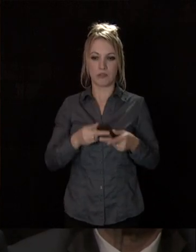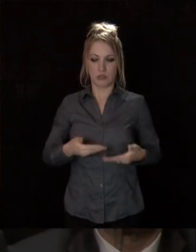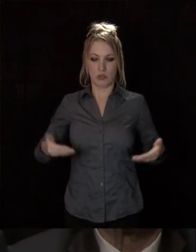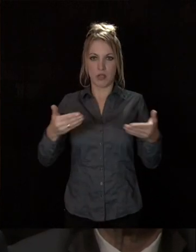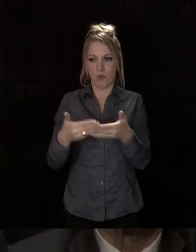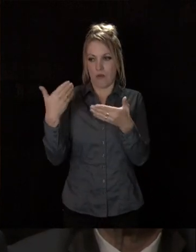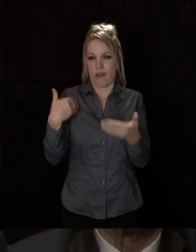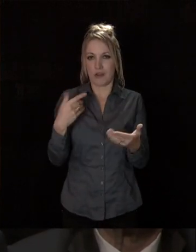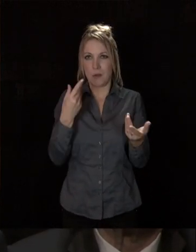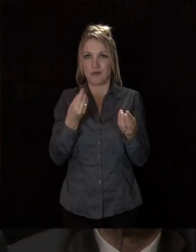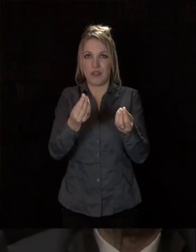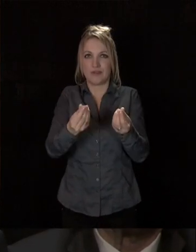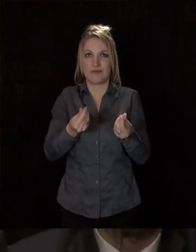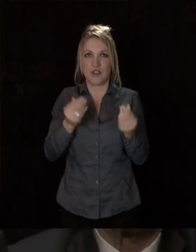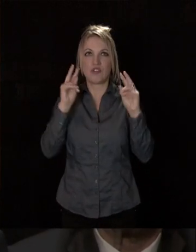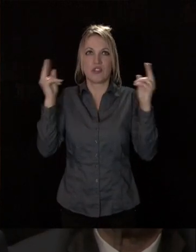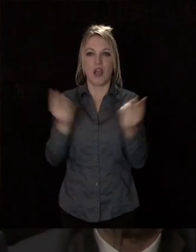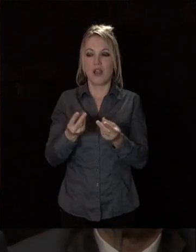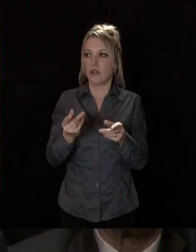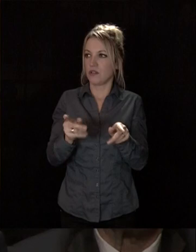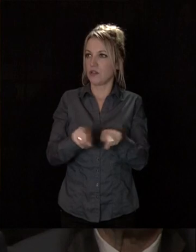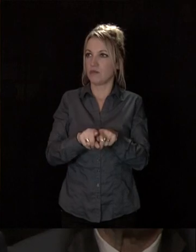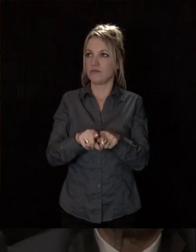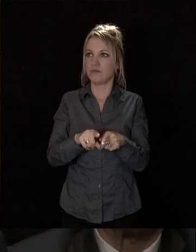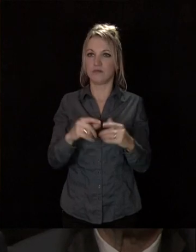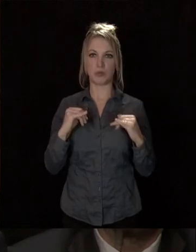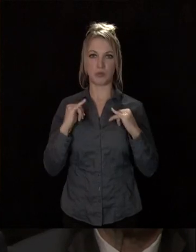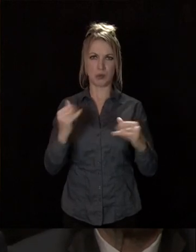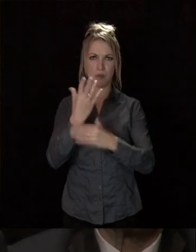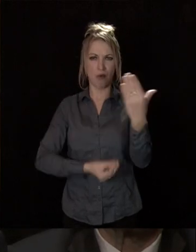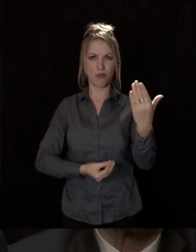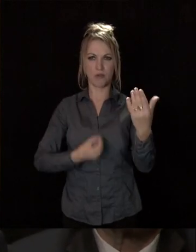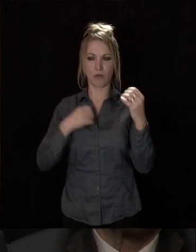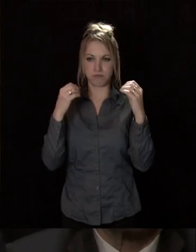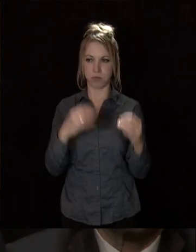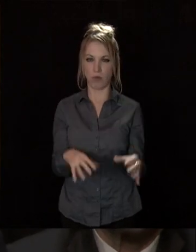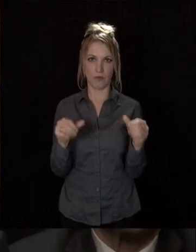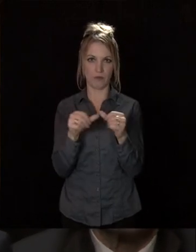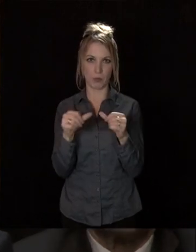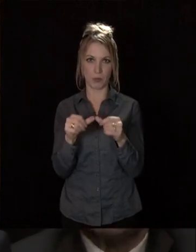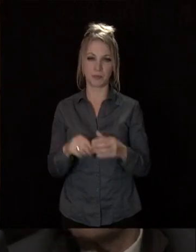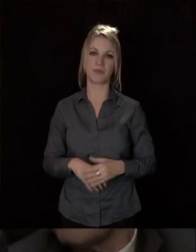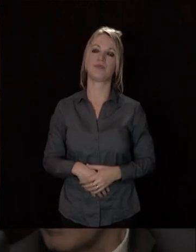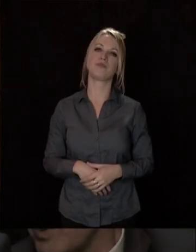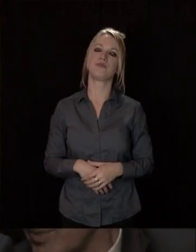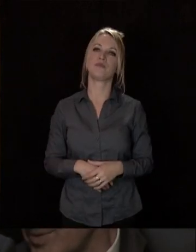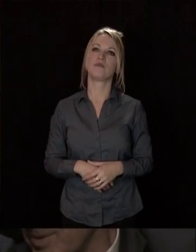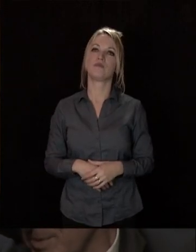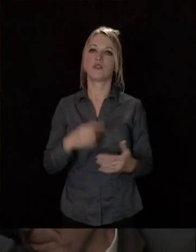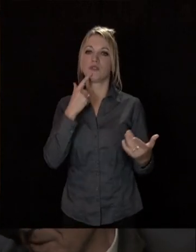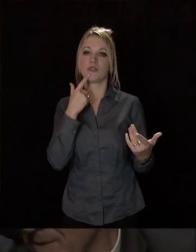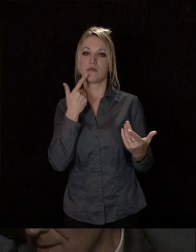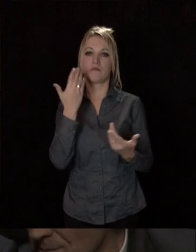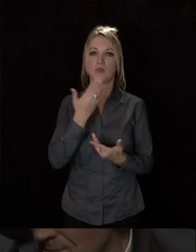l'impression générale est pour beaucoup celle de l'impuissance, voire même du désarroi. L'une nourrissant l'autre.